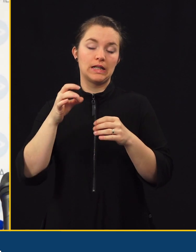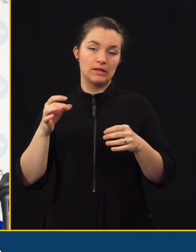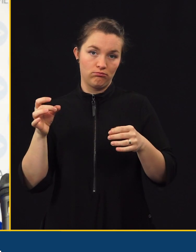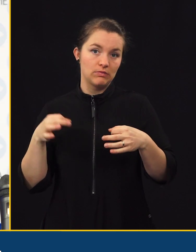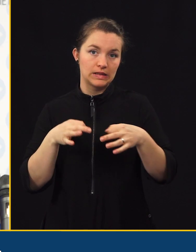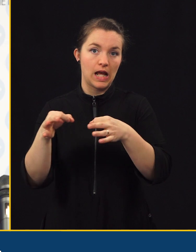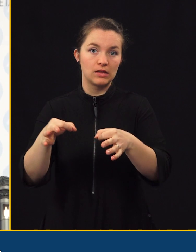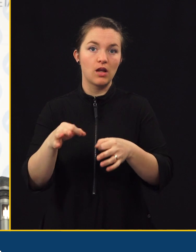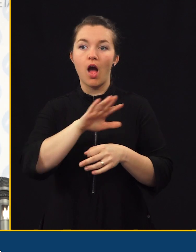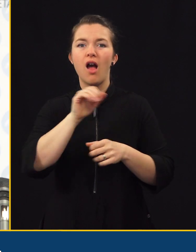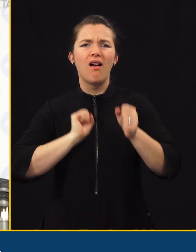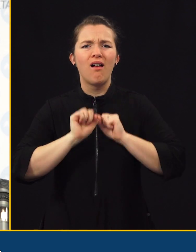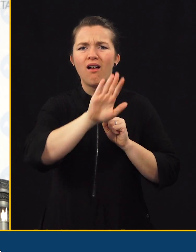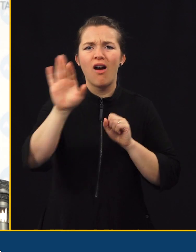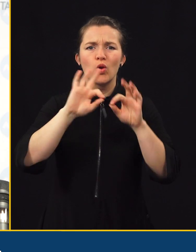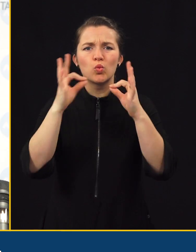njihove družine,